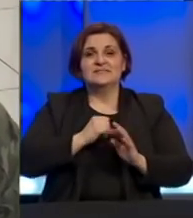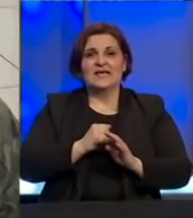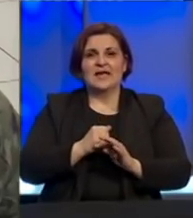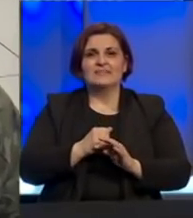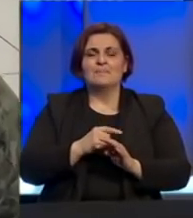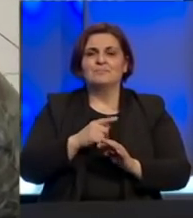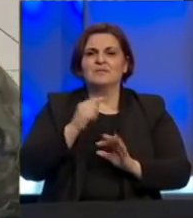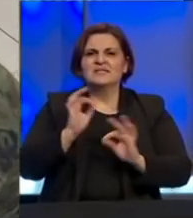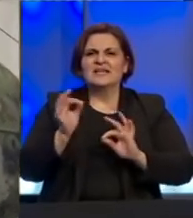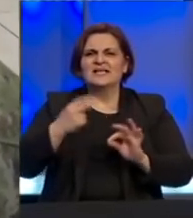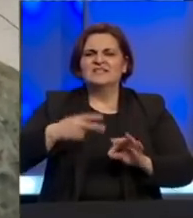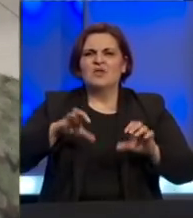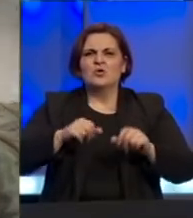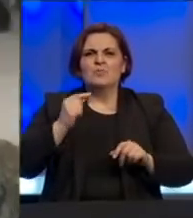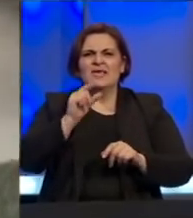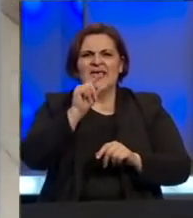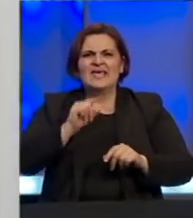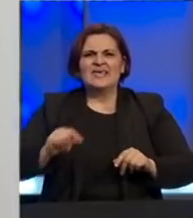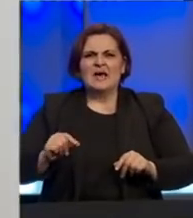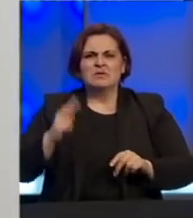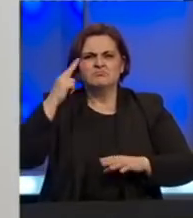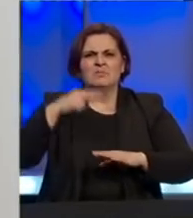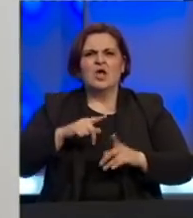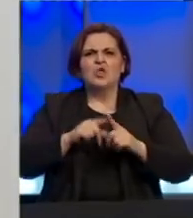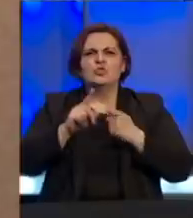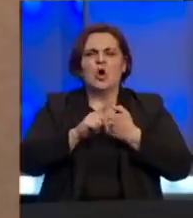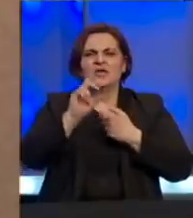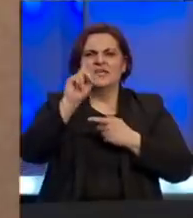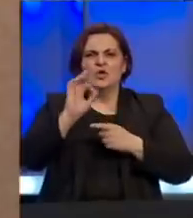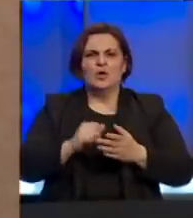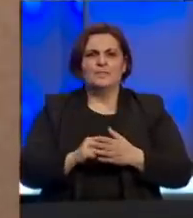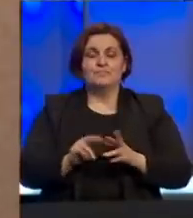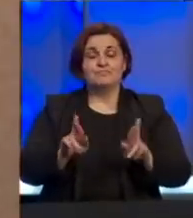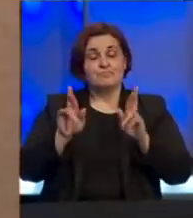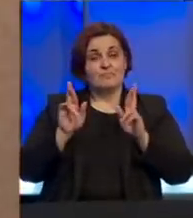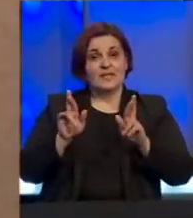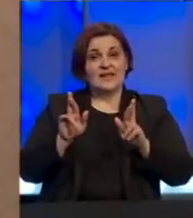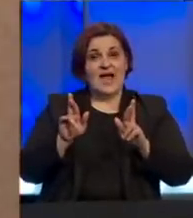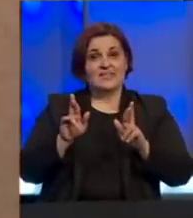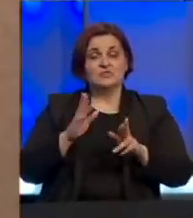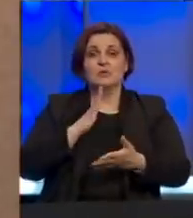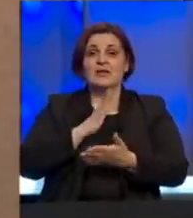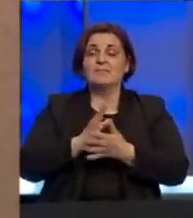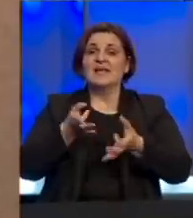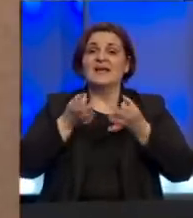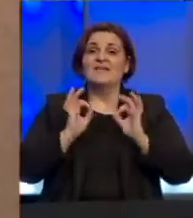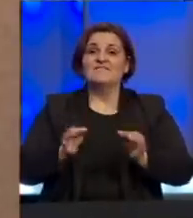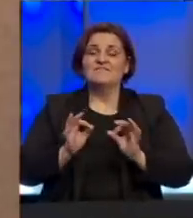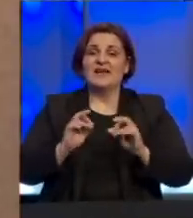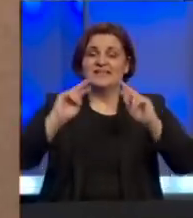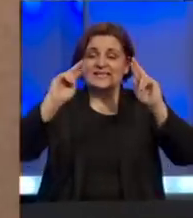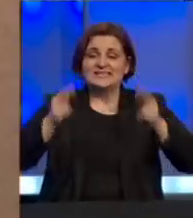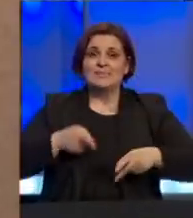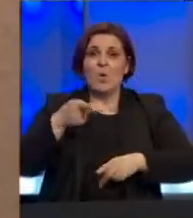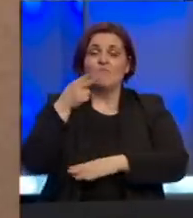Rezervirao je hotel kojim upravlja japanski hotelski lanac Tokyo Inn. Nadamo se kako ćemo uspostaviti kvalitetan sustav u